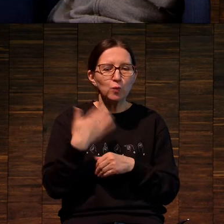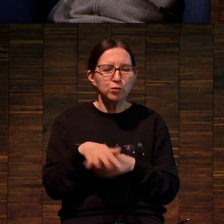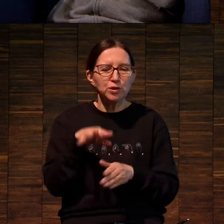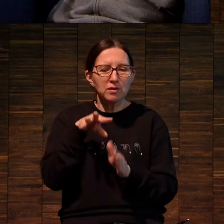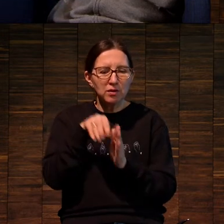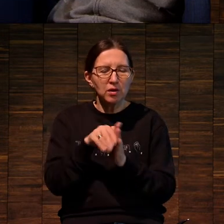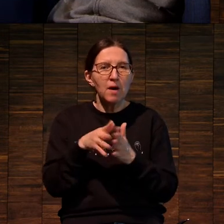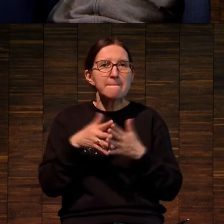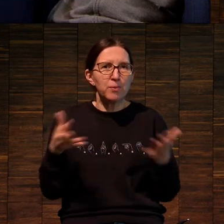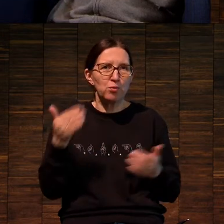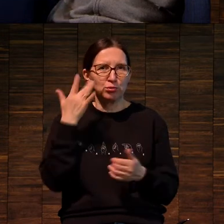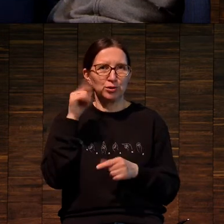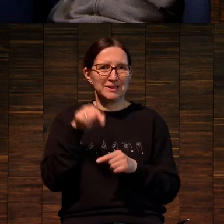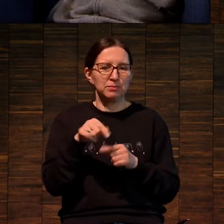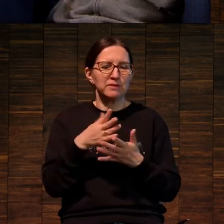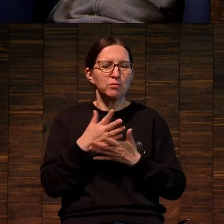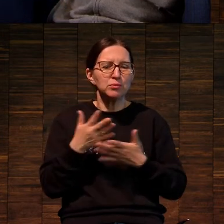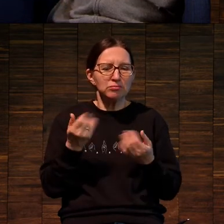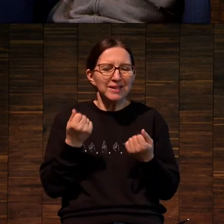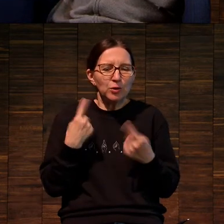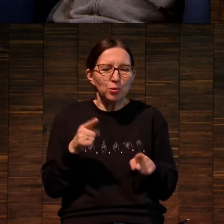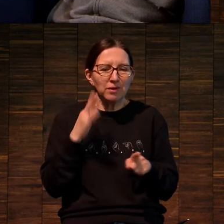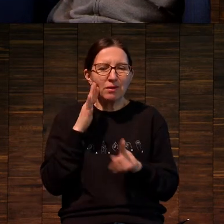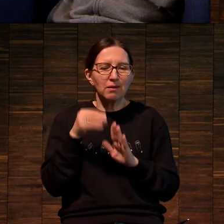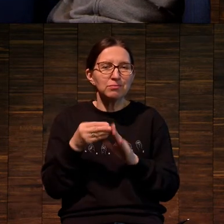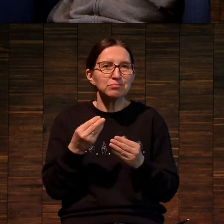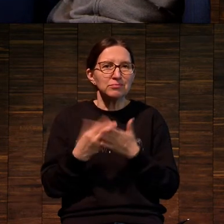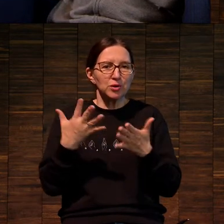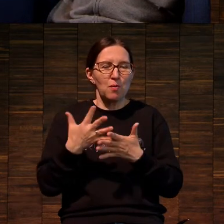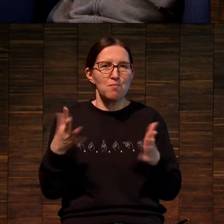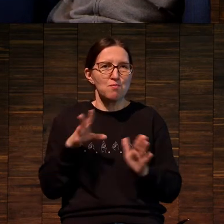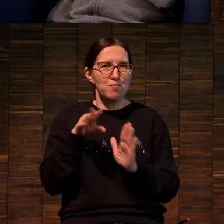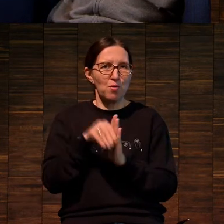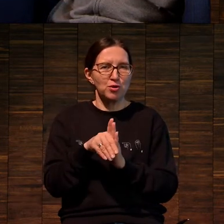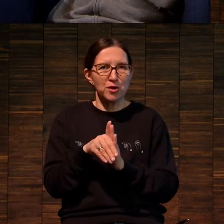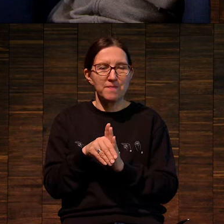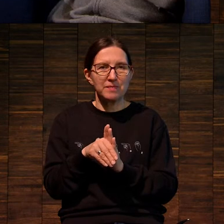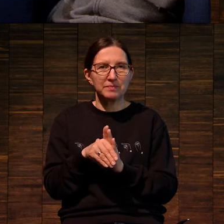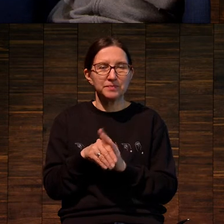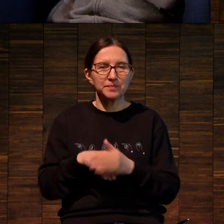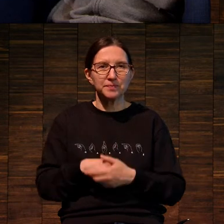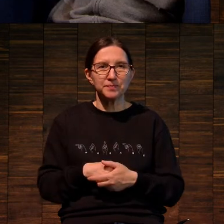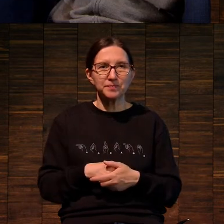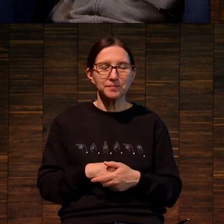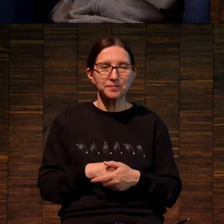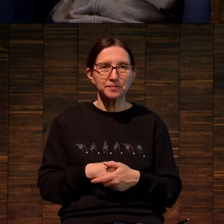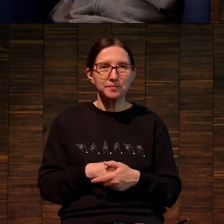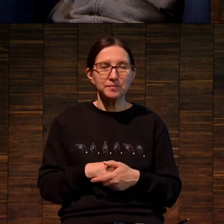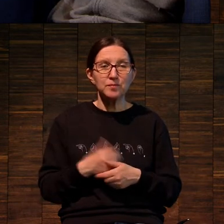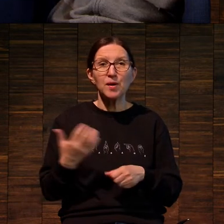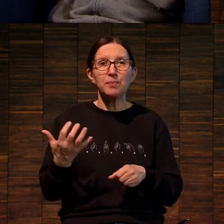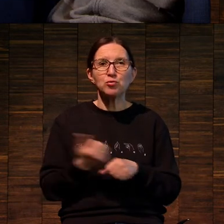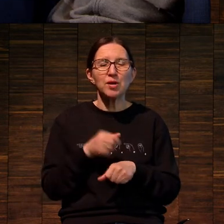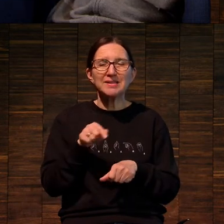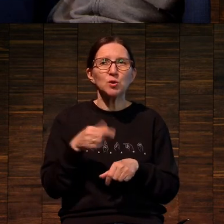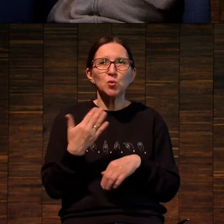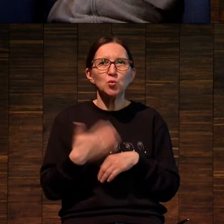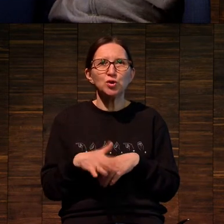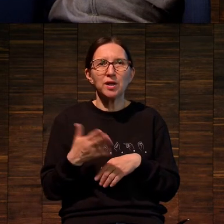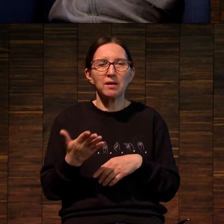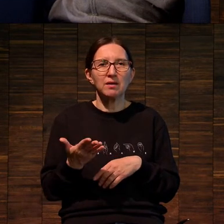гораздо больше смыслов и других смыслов. Уже, я бы сказал, не совсем модернистских смыслов. есть,